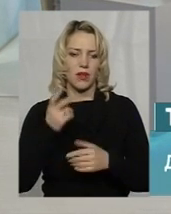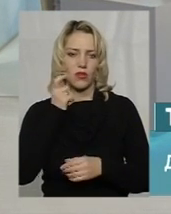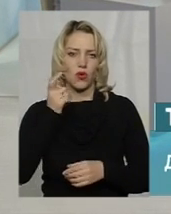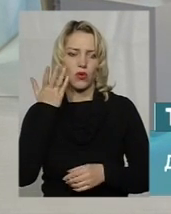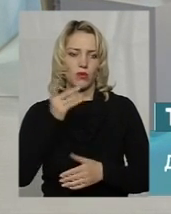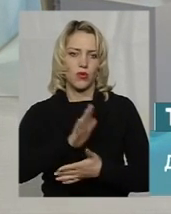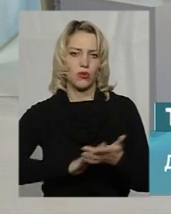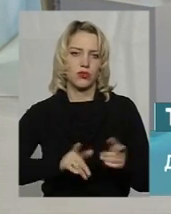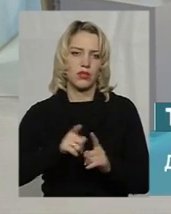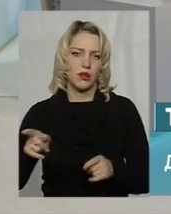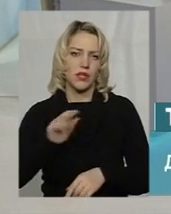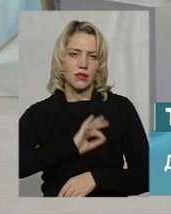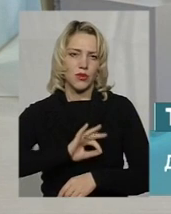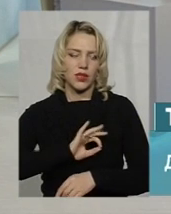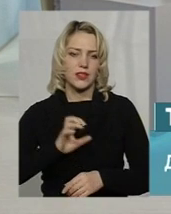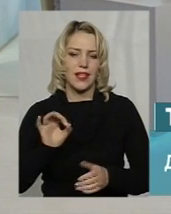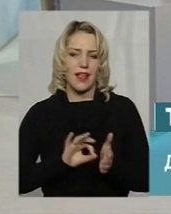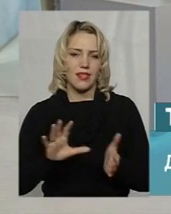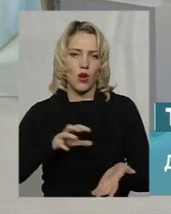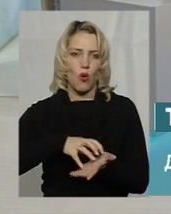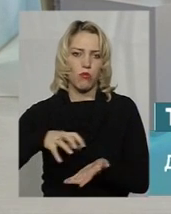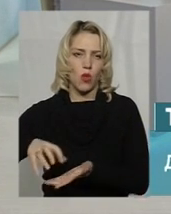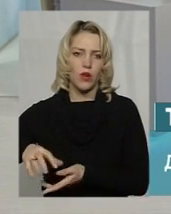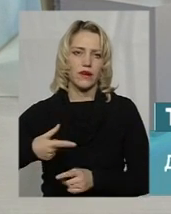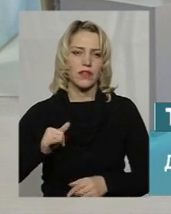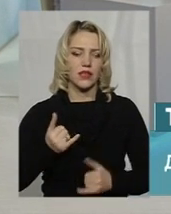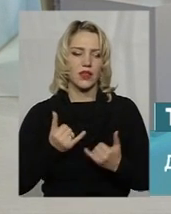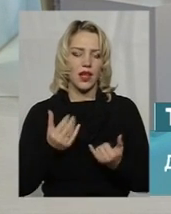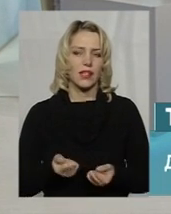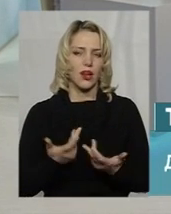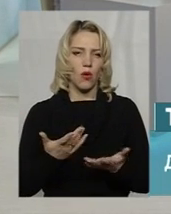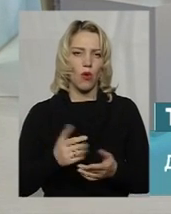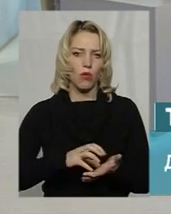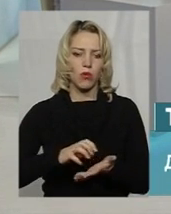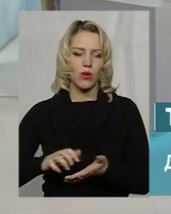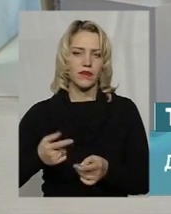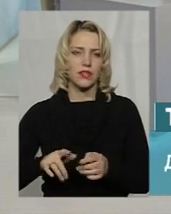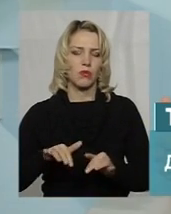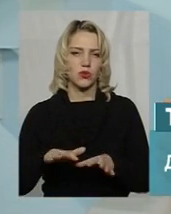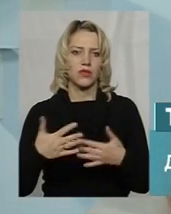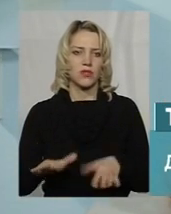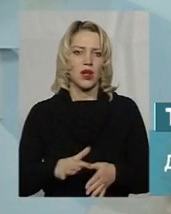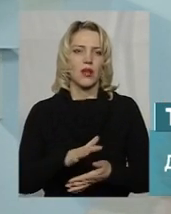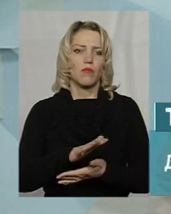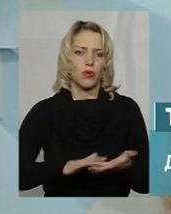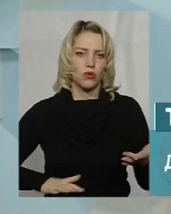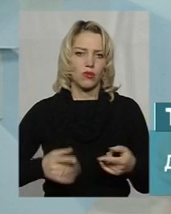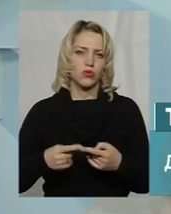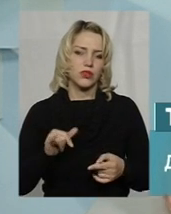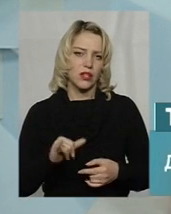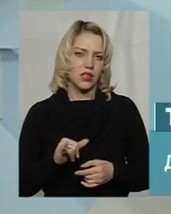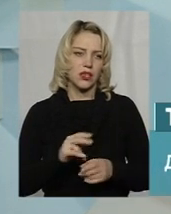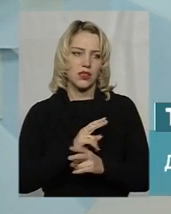термін експлуатації енергоблоків і для кількох блоків це вже процес пройшов і жодному з